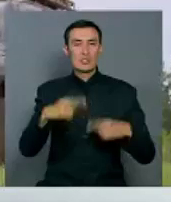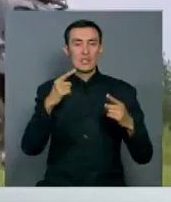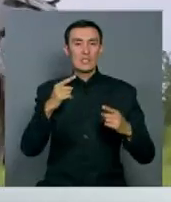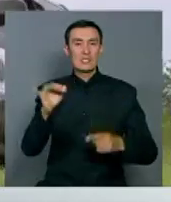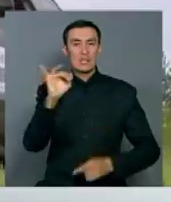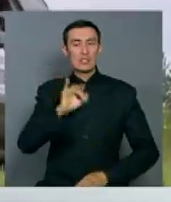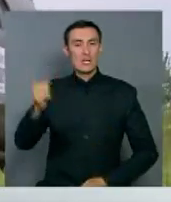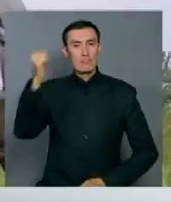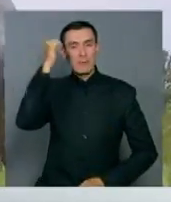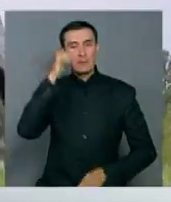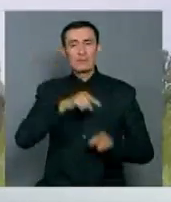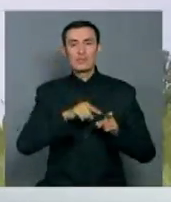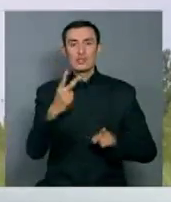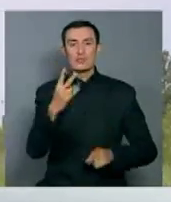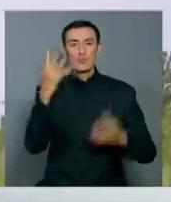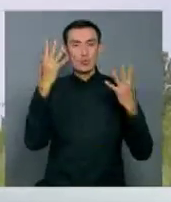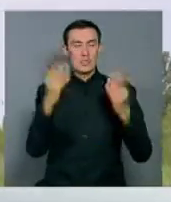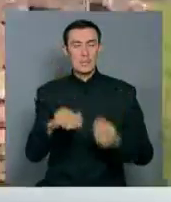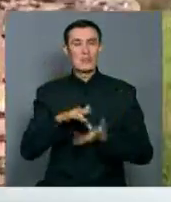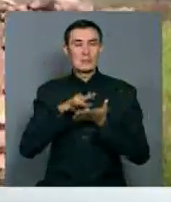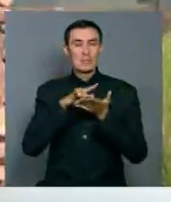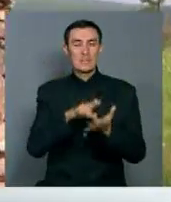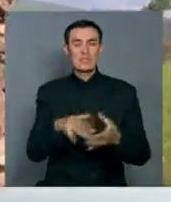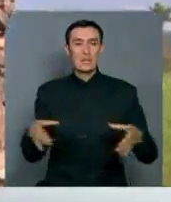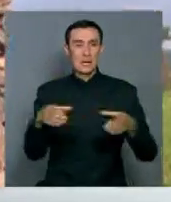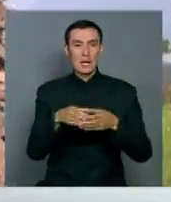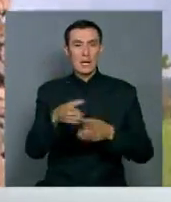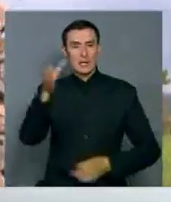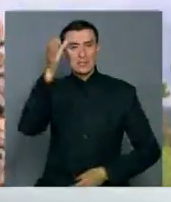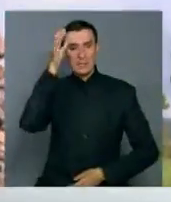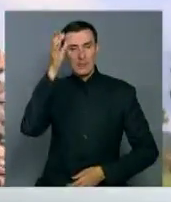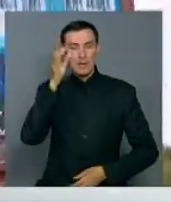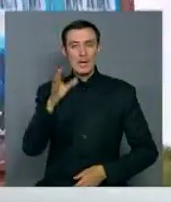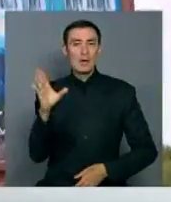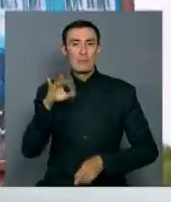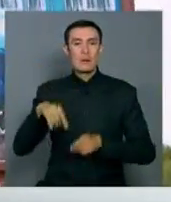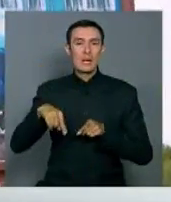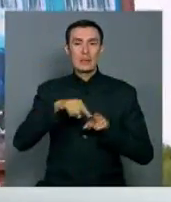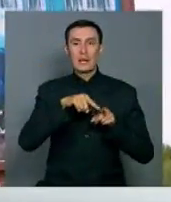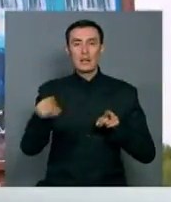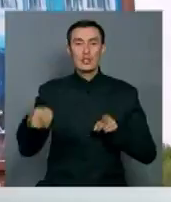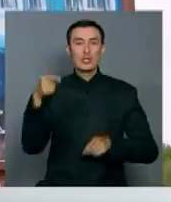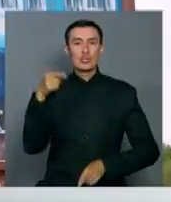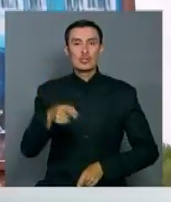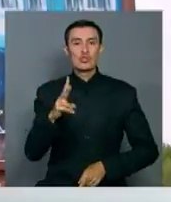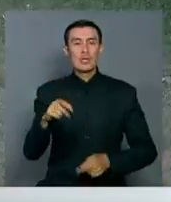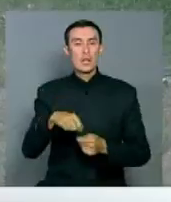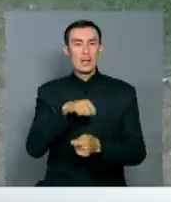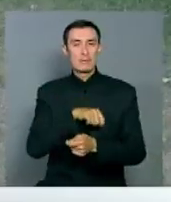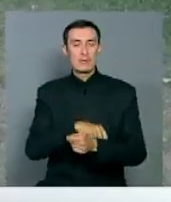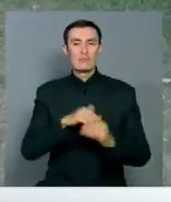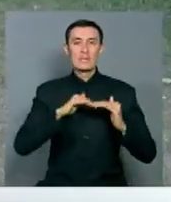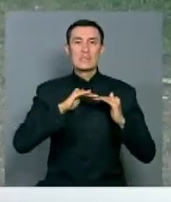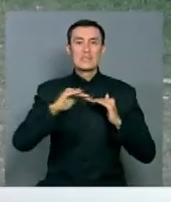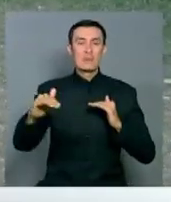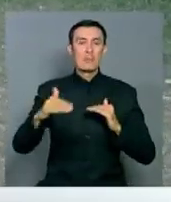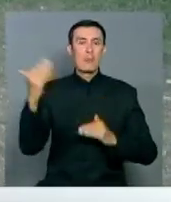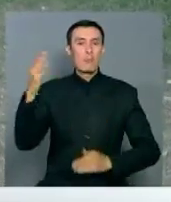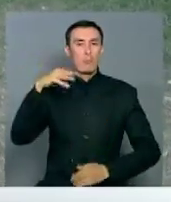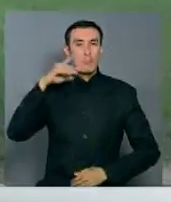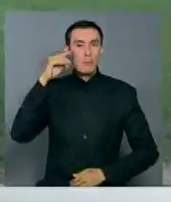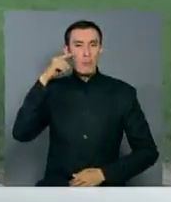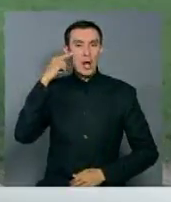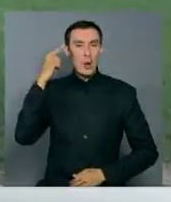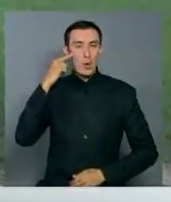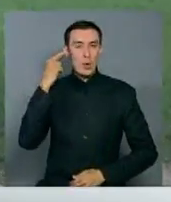памяти, всего за два дня экспедиция Международной Тюркской Академии преодолела более тысячи километров по бескрайним степям Монголии.